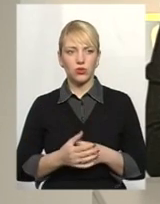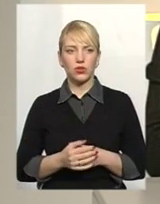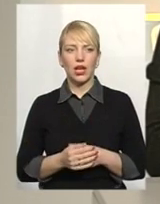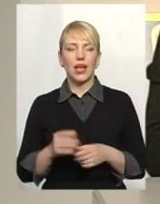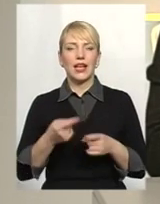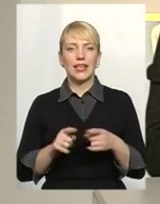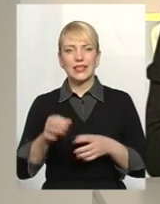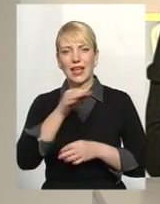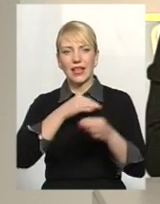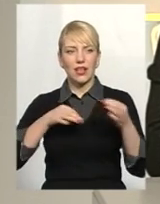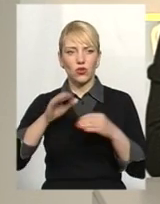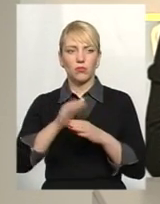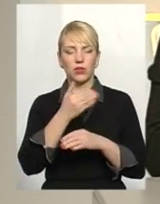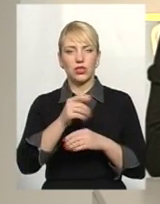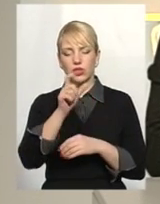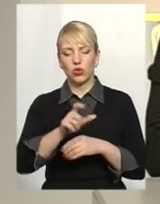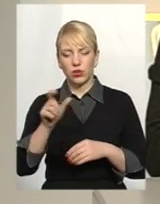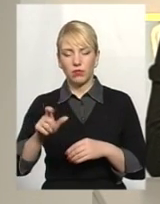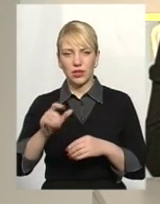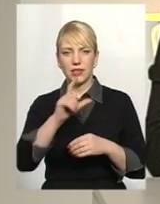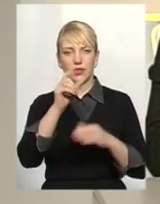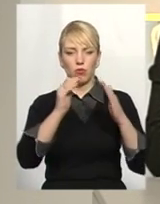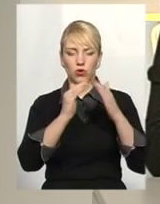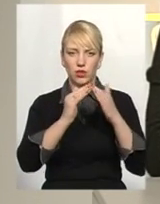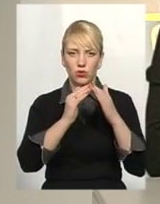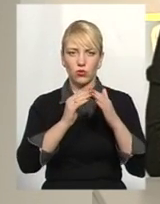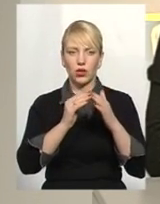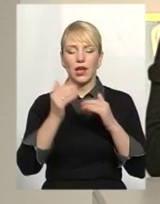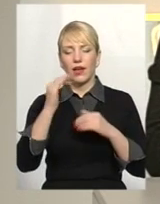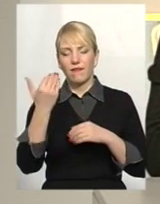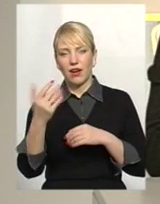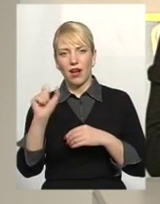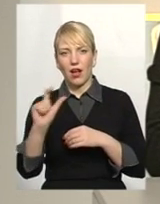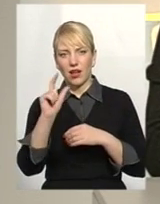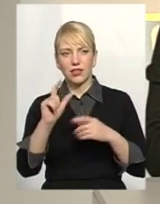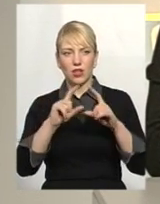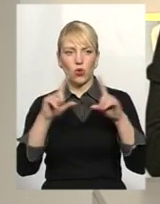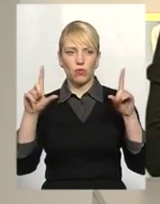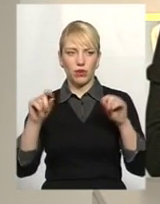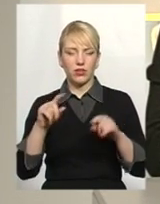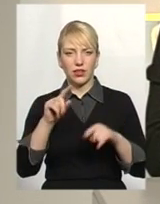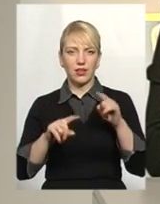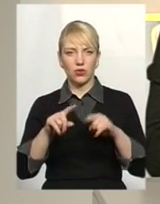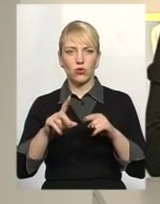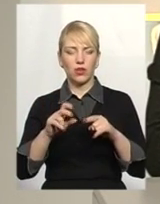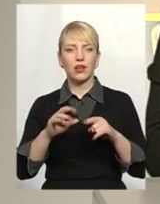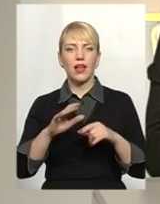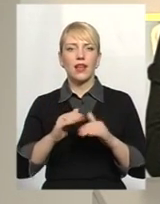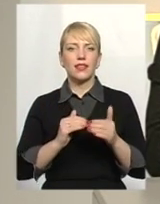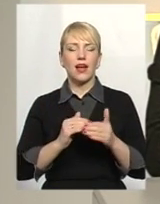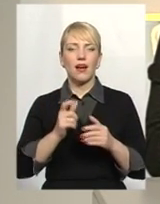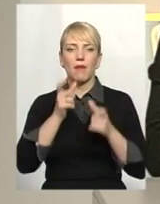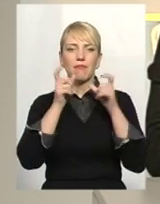цей діалог між мешканцями будинку і вашою газовою компанією відбувається інколи і на підвищених таких